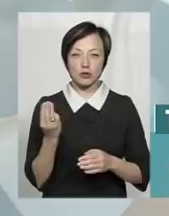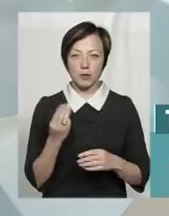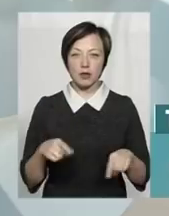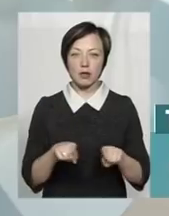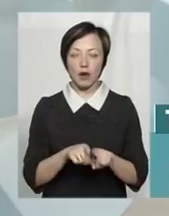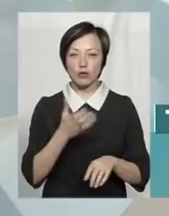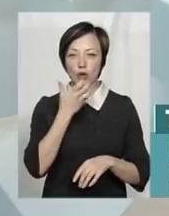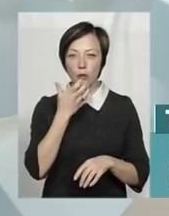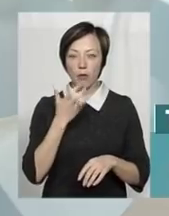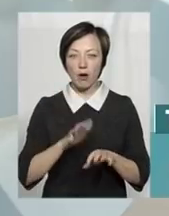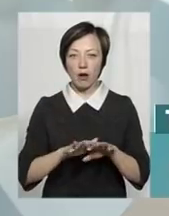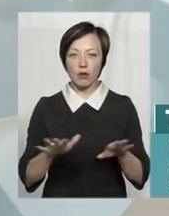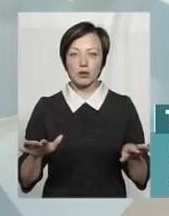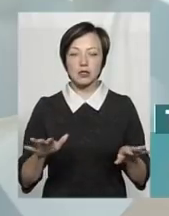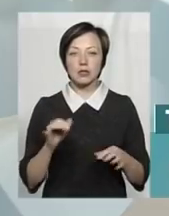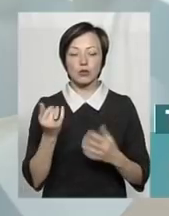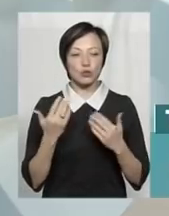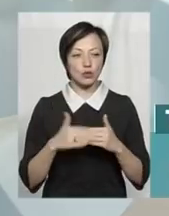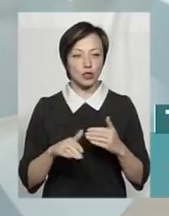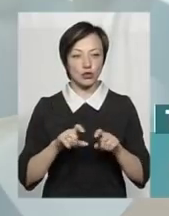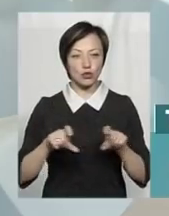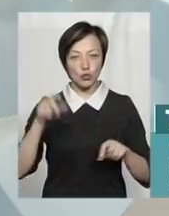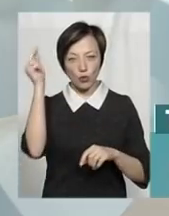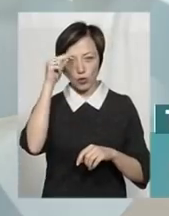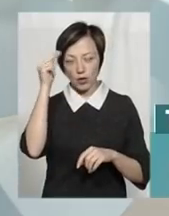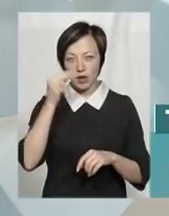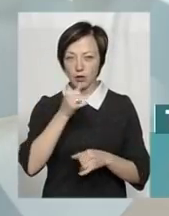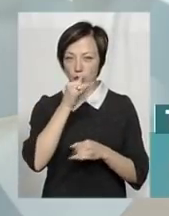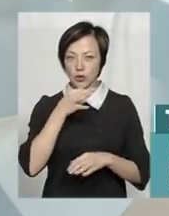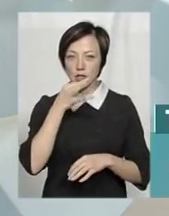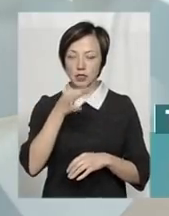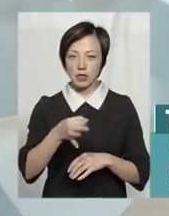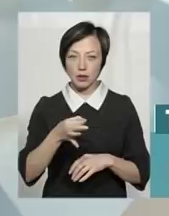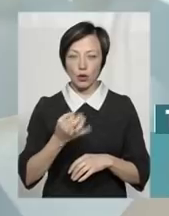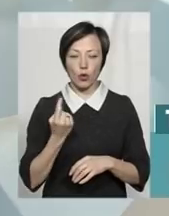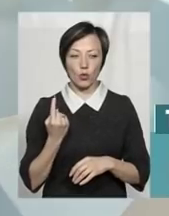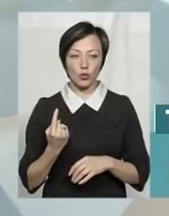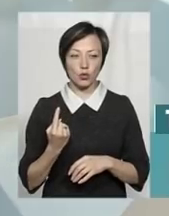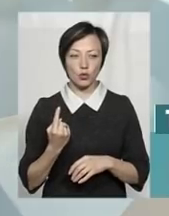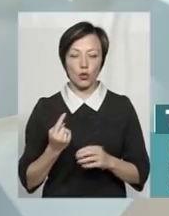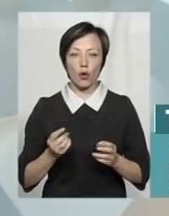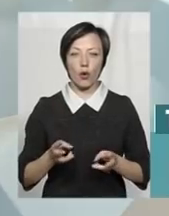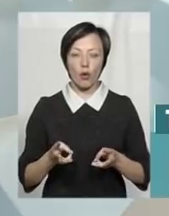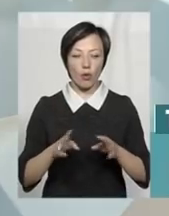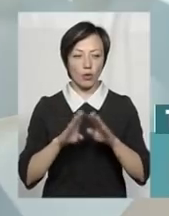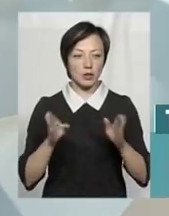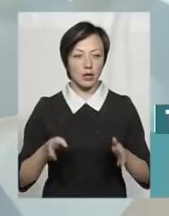опалюється. І вже школи, не можу сказати, одну котельню